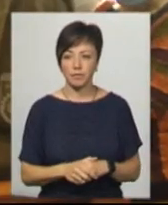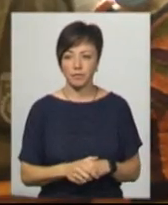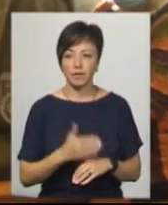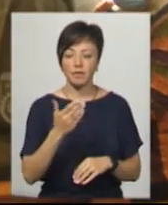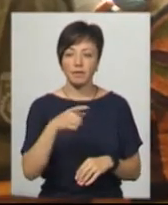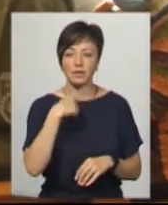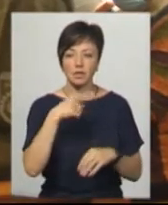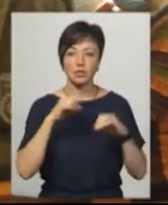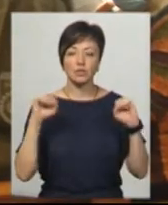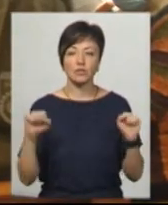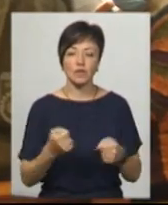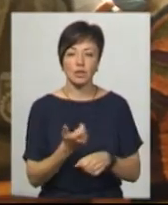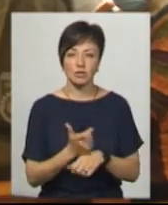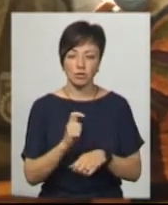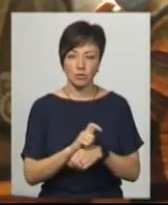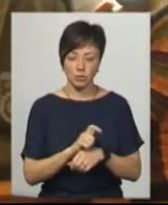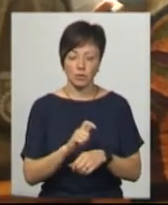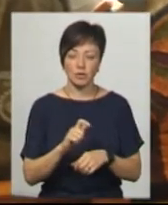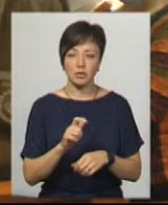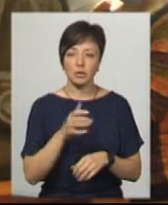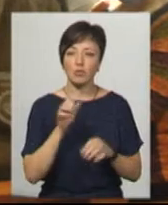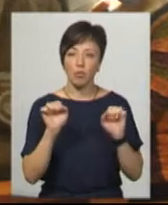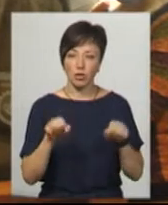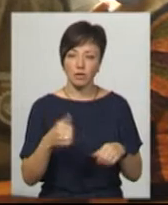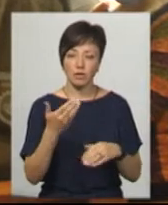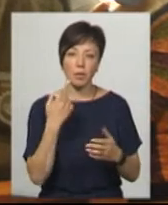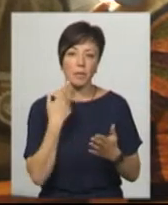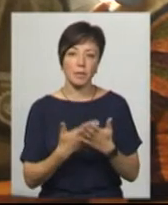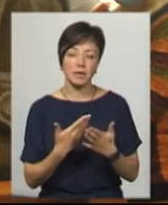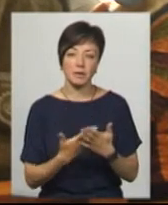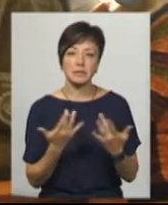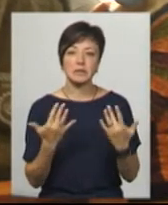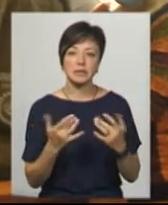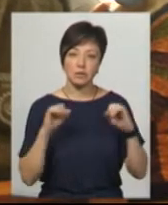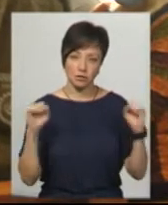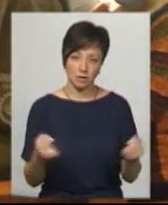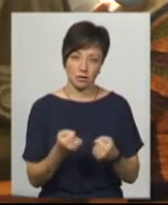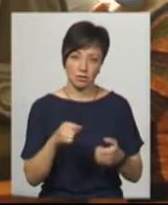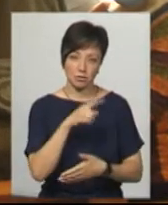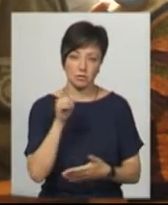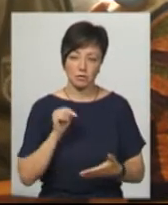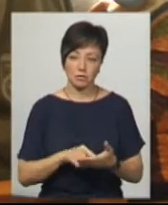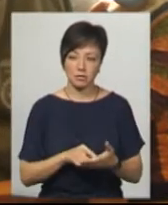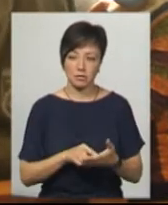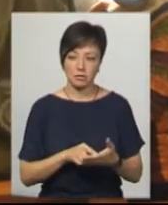перевищив швидкість. Чи можете ви приблизно сказати, наскільки перевищив швидкість?